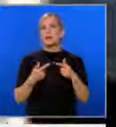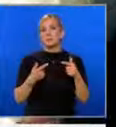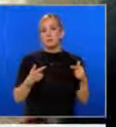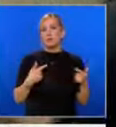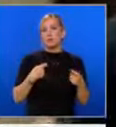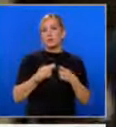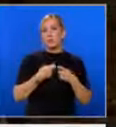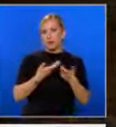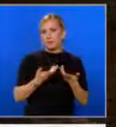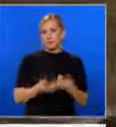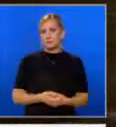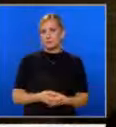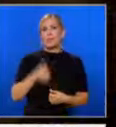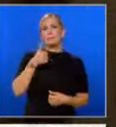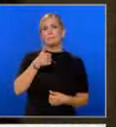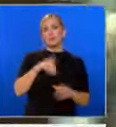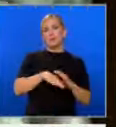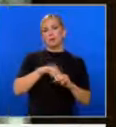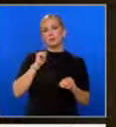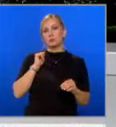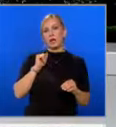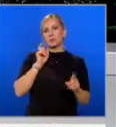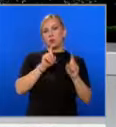управене. БСП за България отказаха коментар.